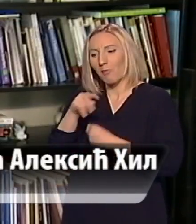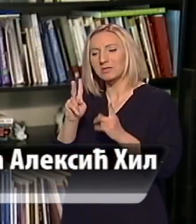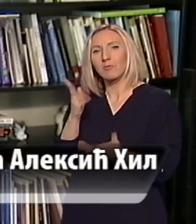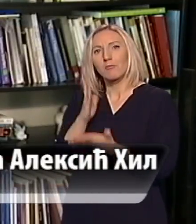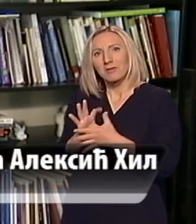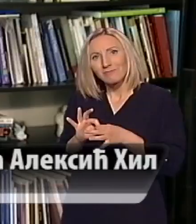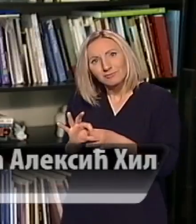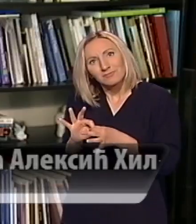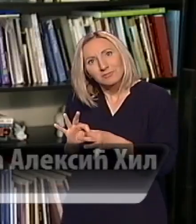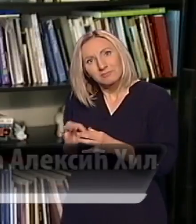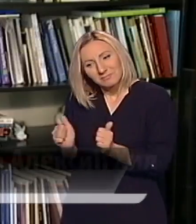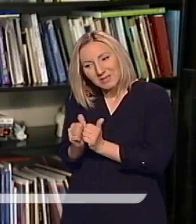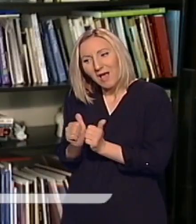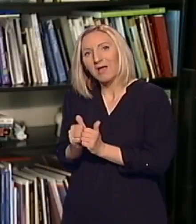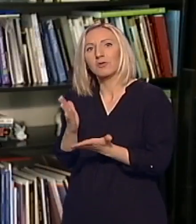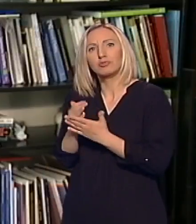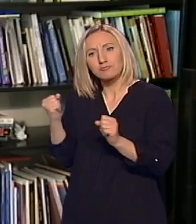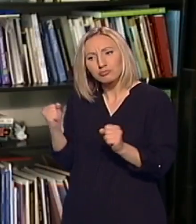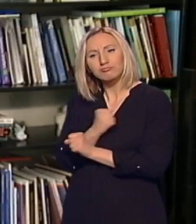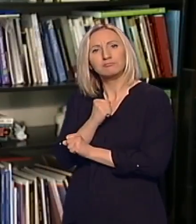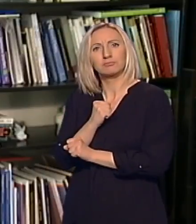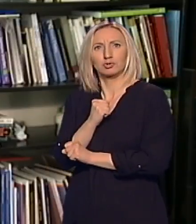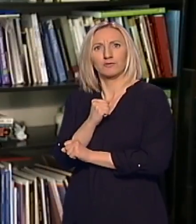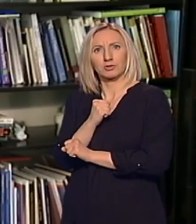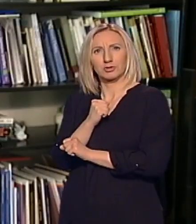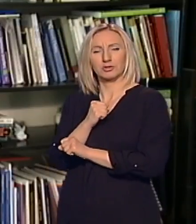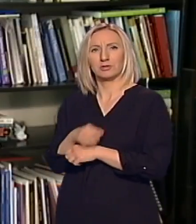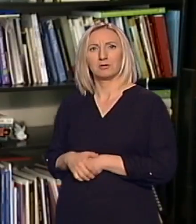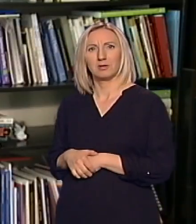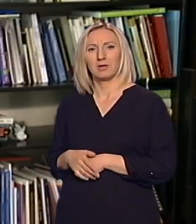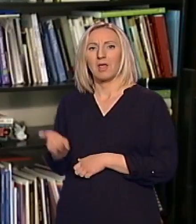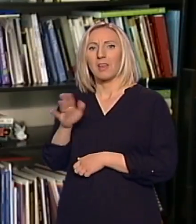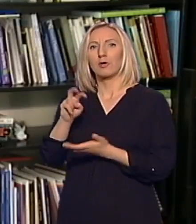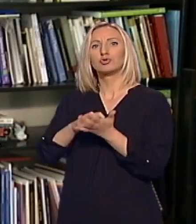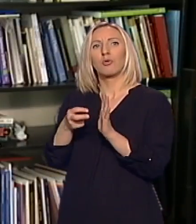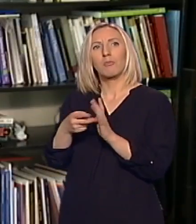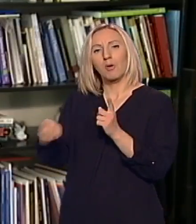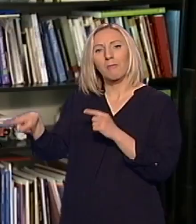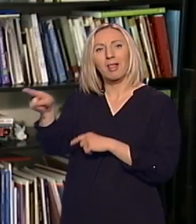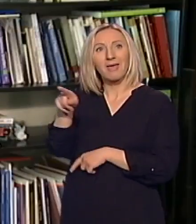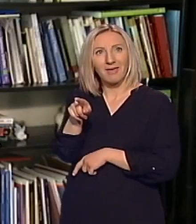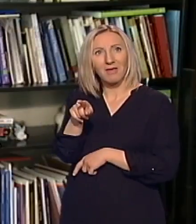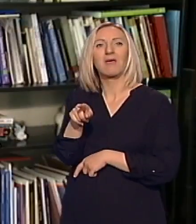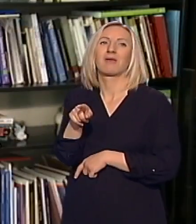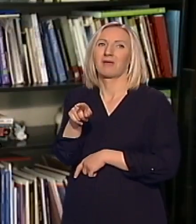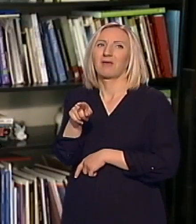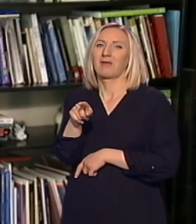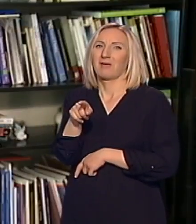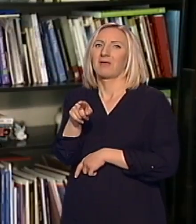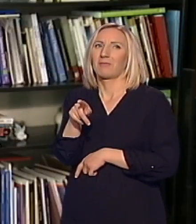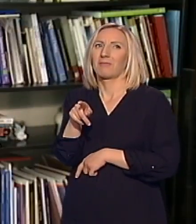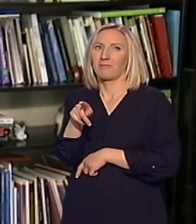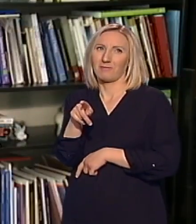nekako budemo čvršći nego što problemi od nas to traže